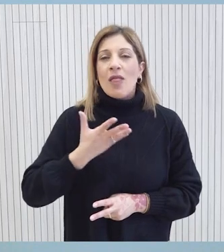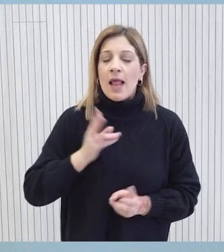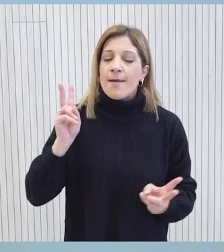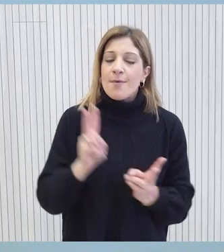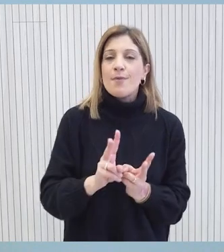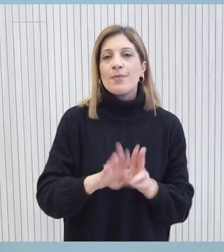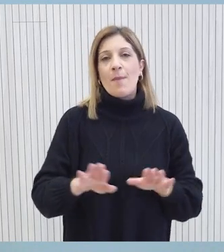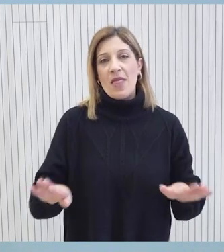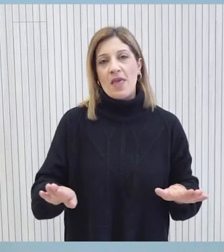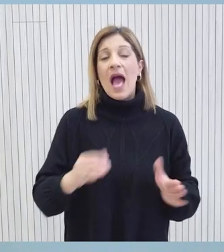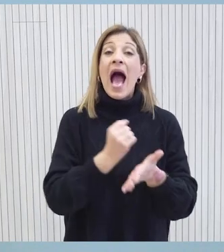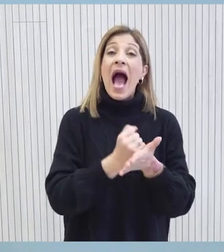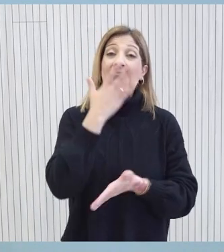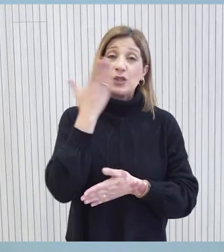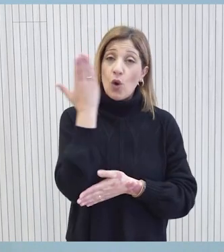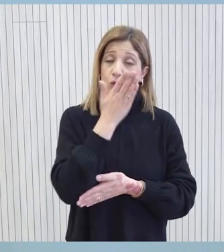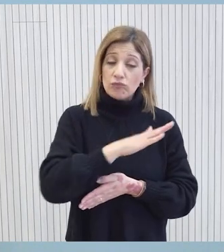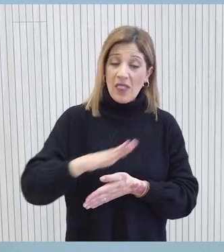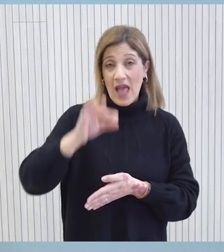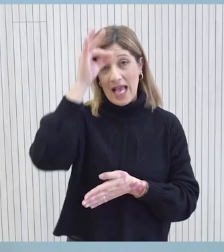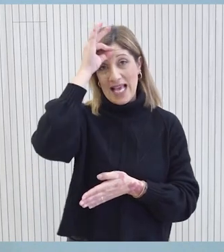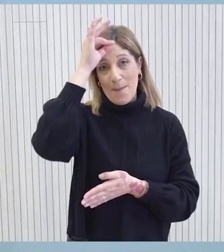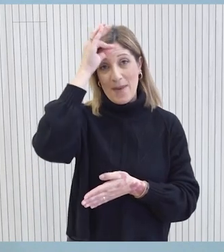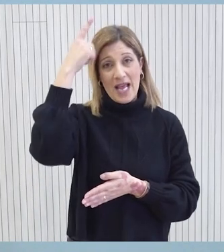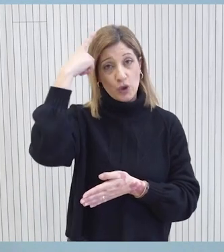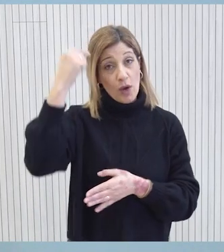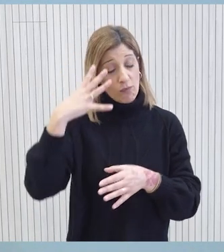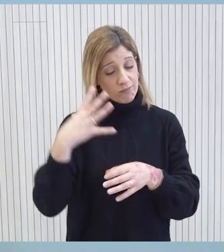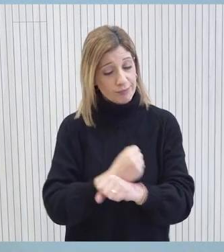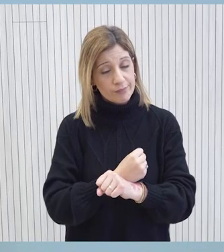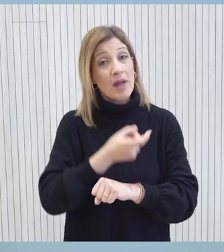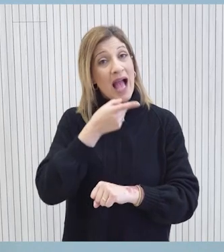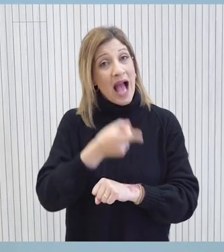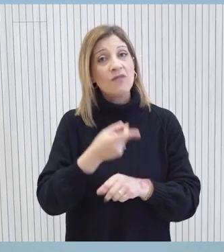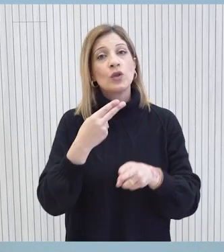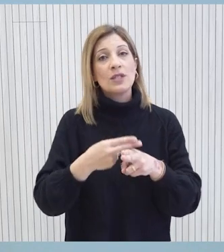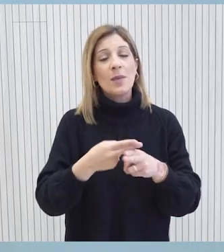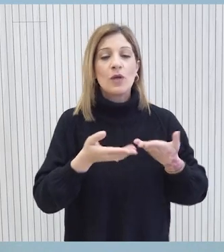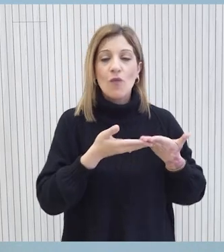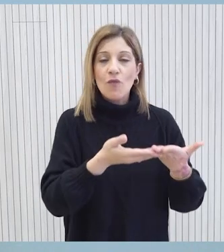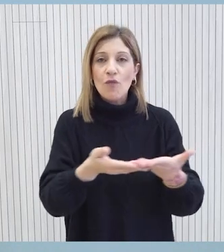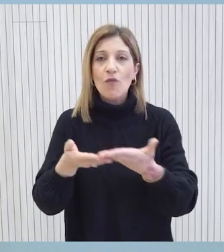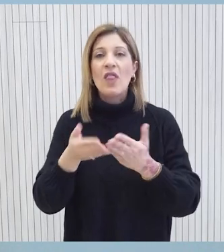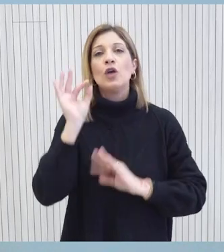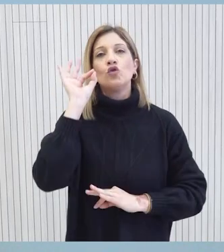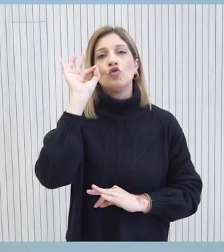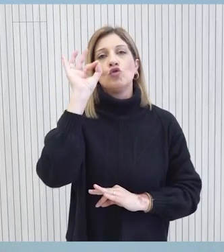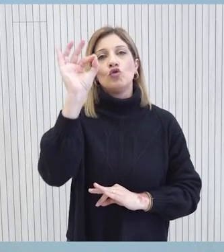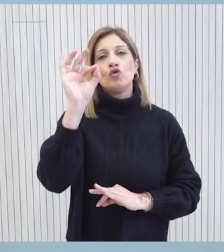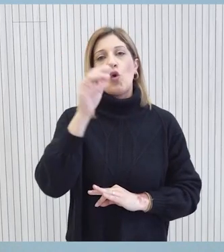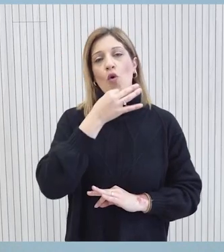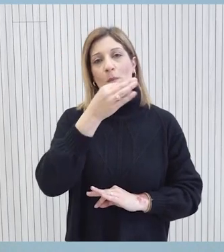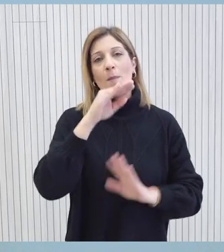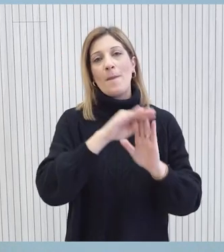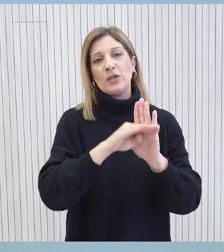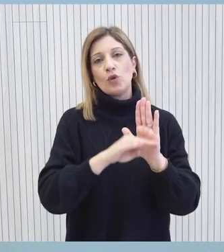του συστήματος αξιολόγησης των μαθητών και μαθητριών μέσης εκπαίδευσης που έχουμε πετύχει συμβάλλει καθοριστικά στην υλοποίηση του στόχου που έχουμε θέσει